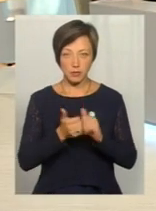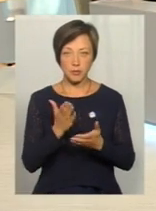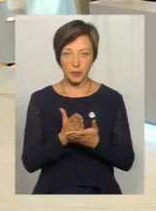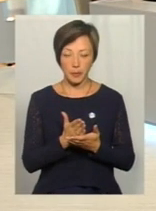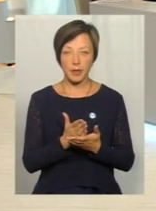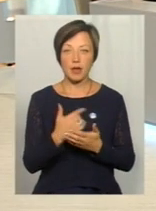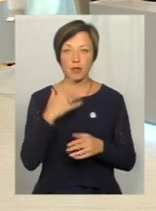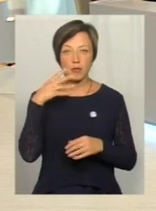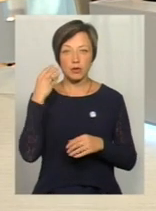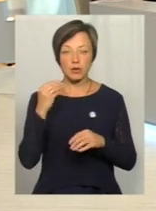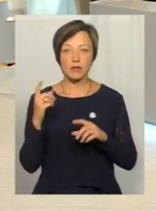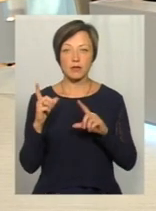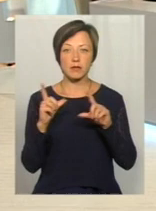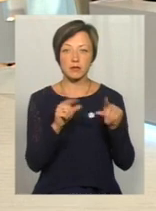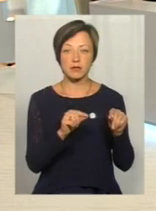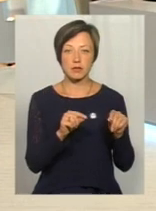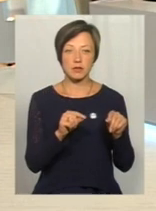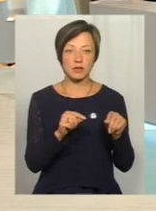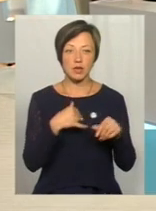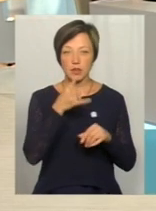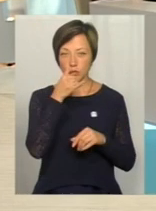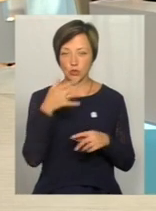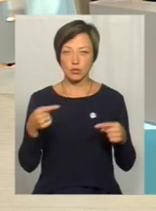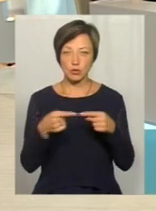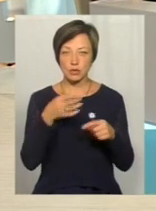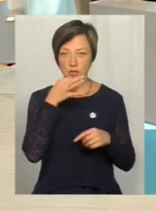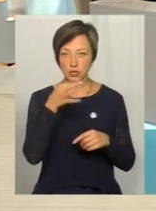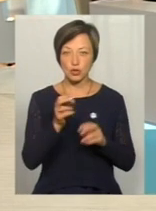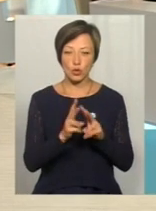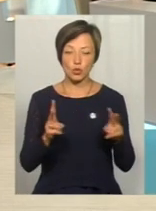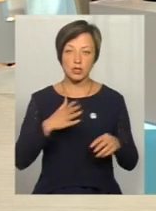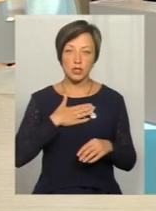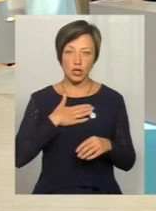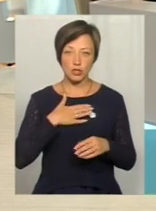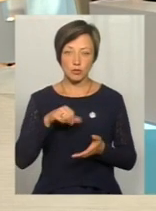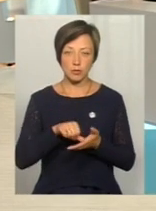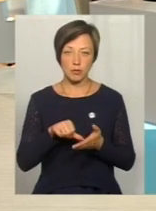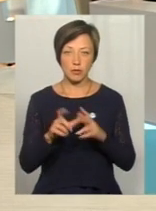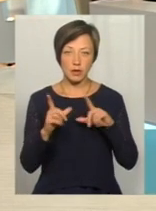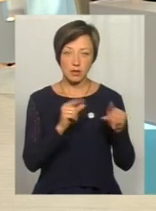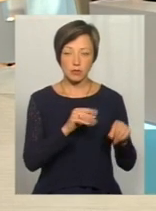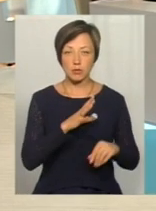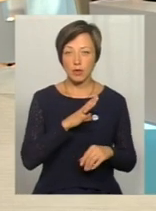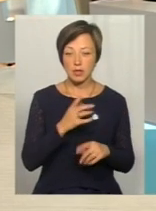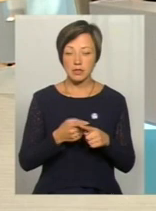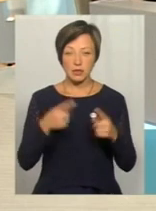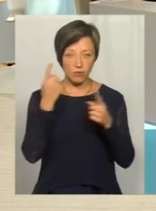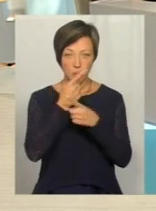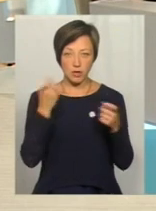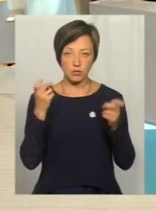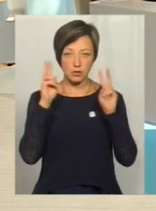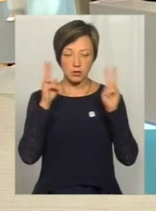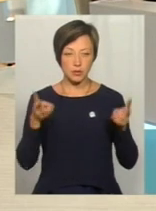Кишинів ми, я не можу точно сказати, чи хтось з наших їздив, а на даною інформацією не